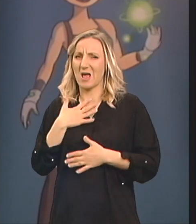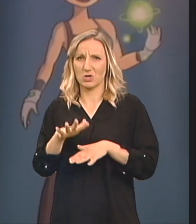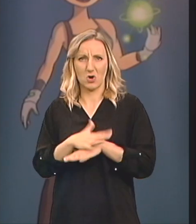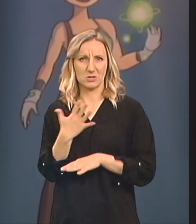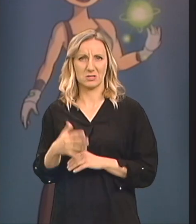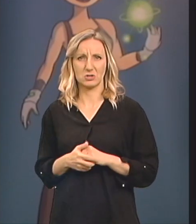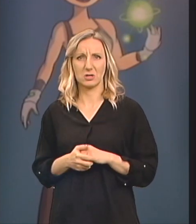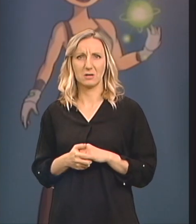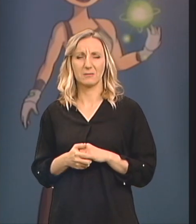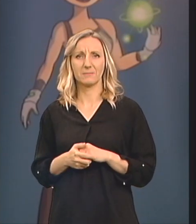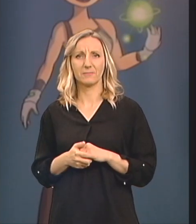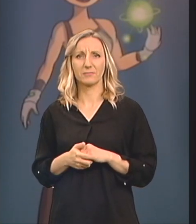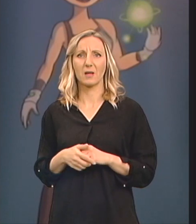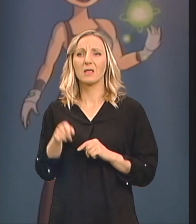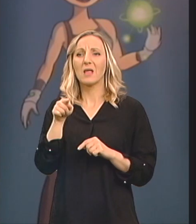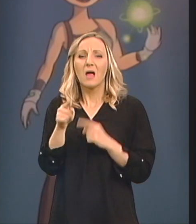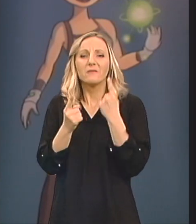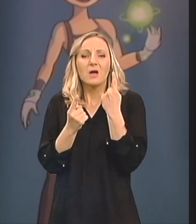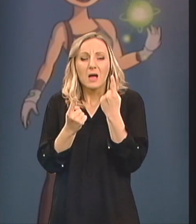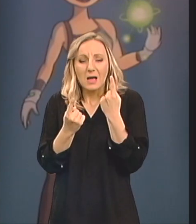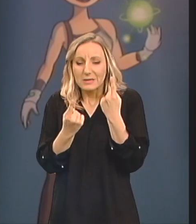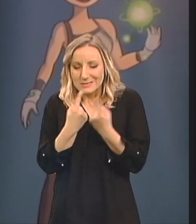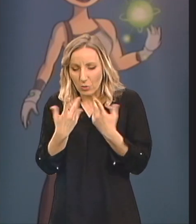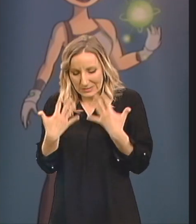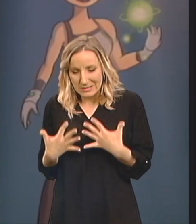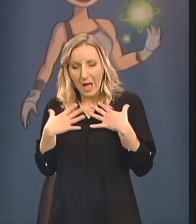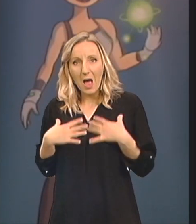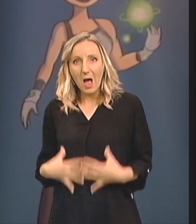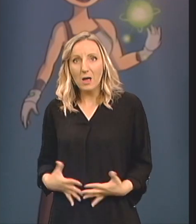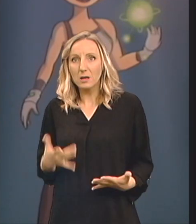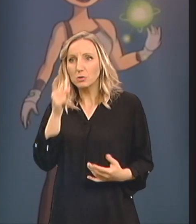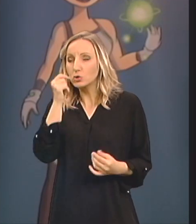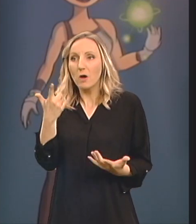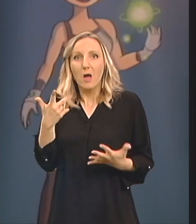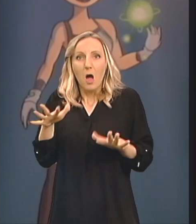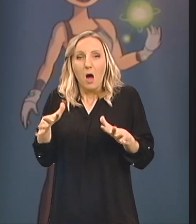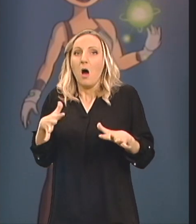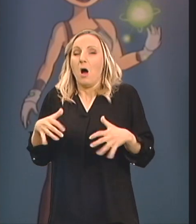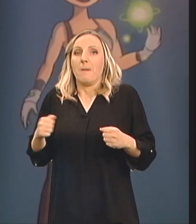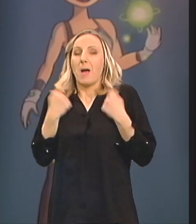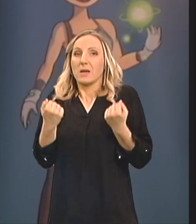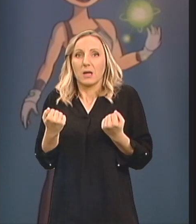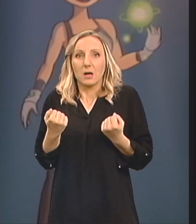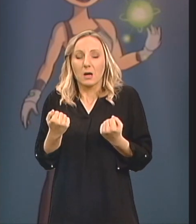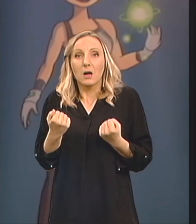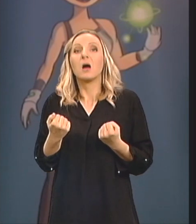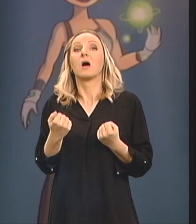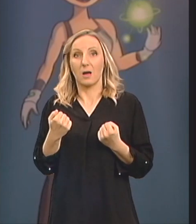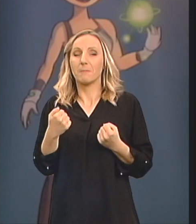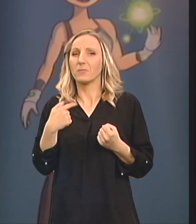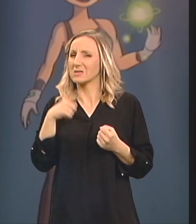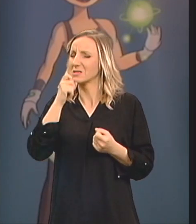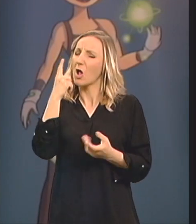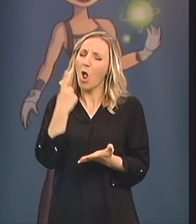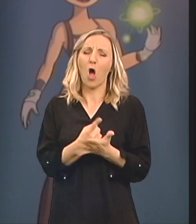Tako neko stanje od koga čovjek okoti panika Ja sam se jako jako loše osjećala Kada se sve to